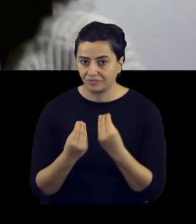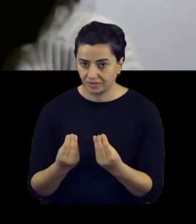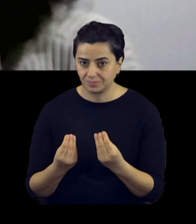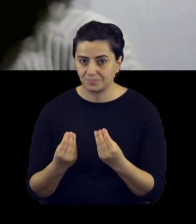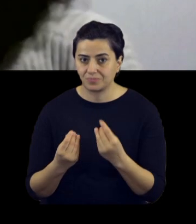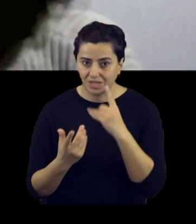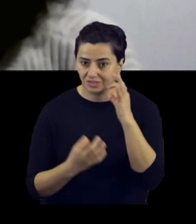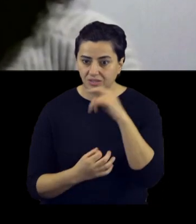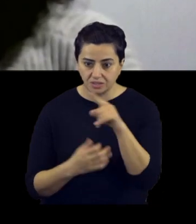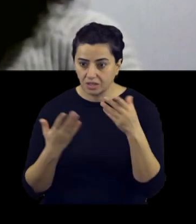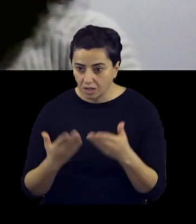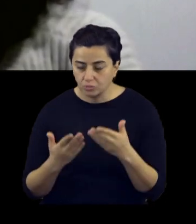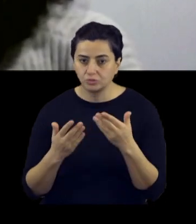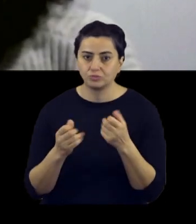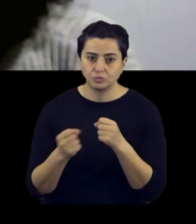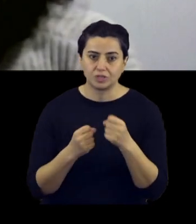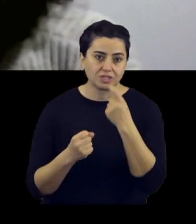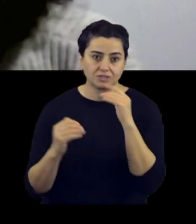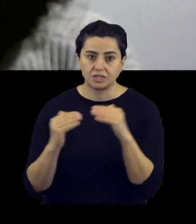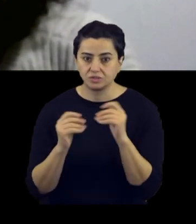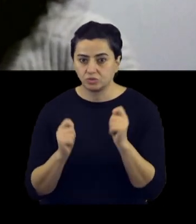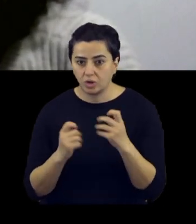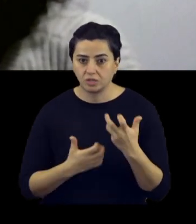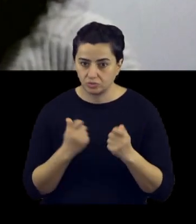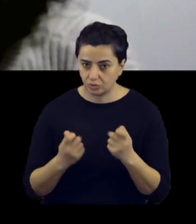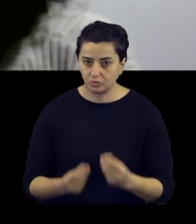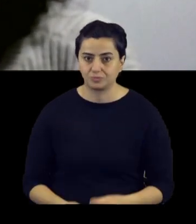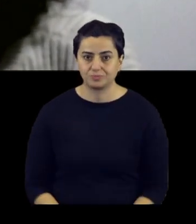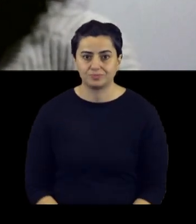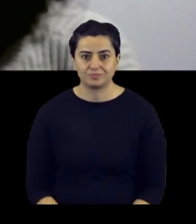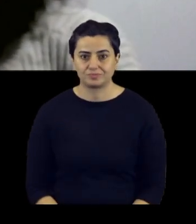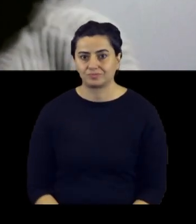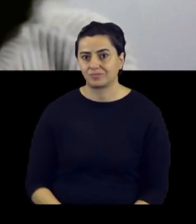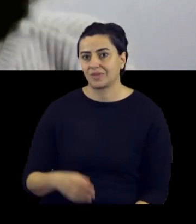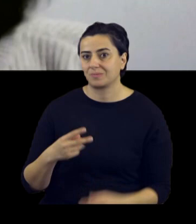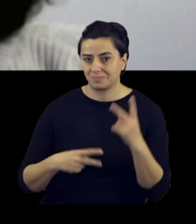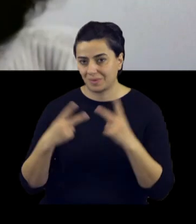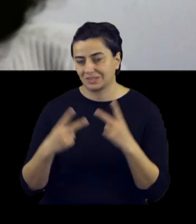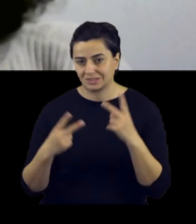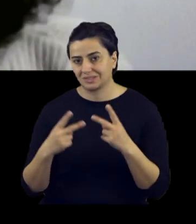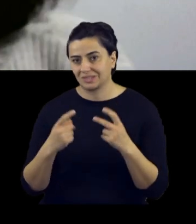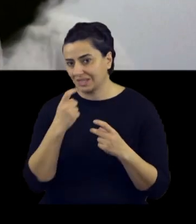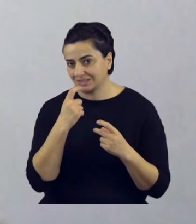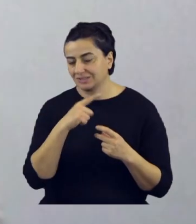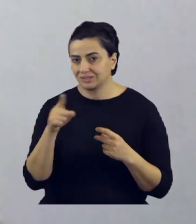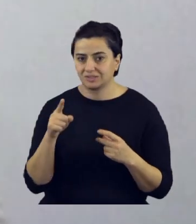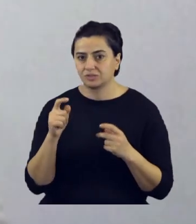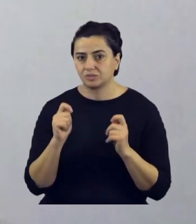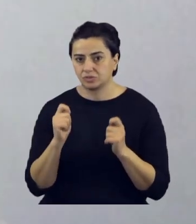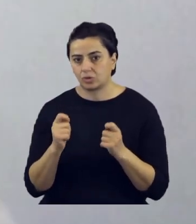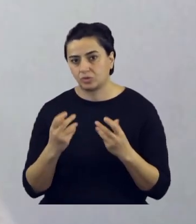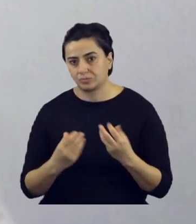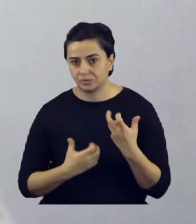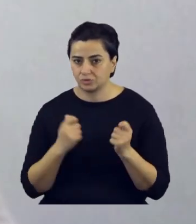yaratabildin mi? Yoksa insanları ikna etmek, yaşıtlarını ikna etmek zorunda kaldın mı? Şöyle bazı noktalarda yaşıtlarımı ikna etmek